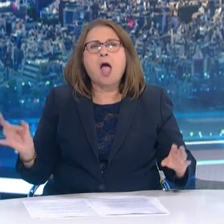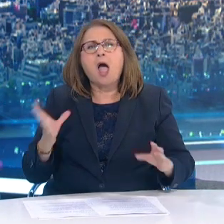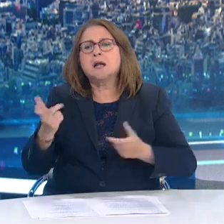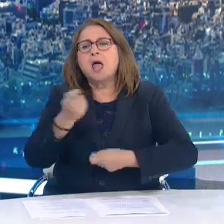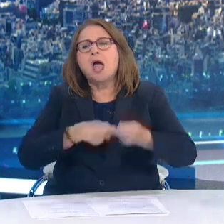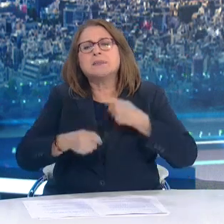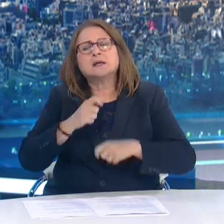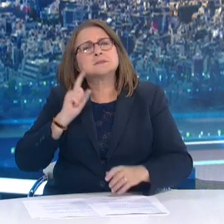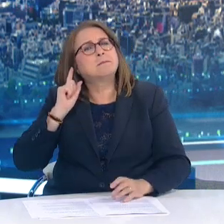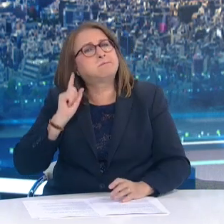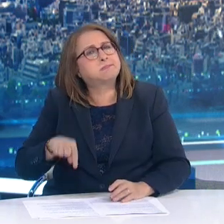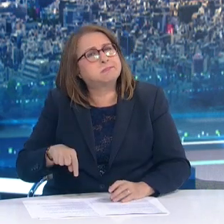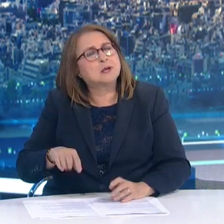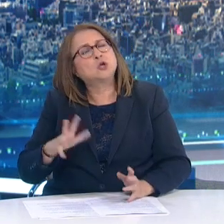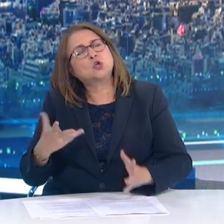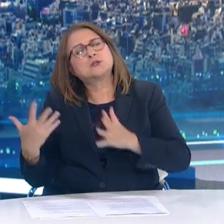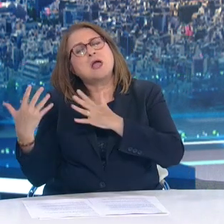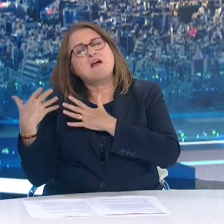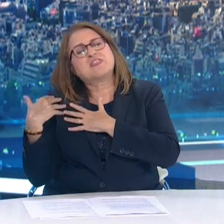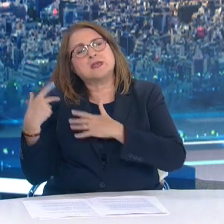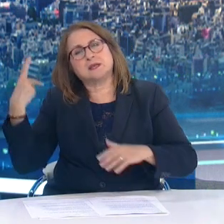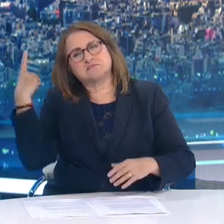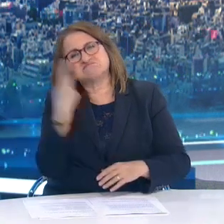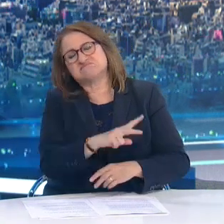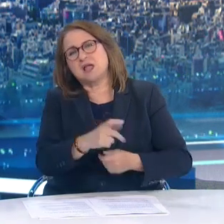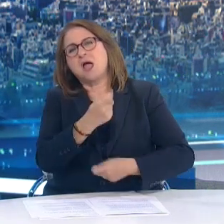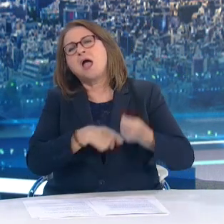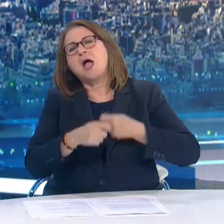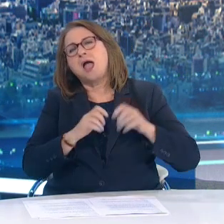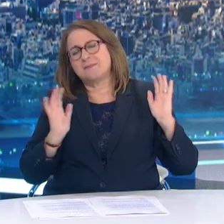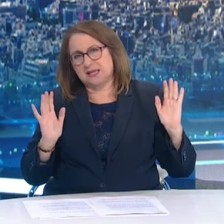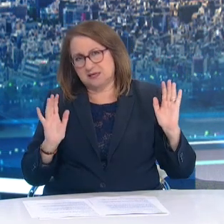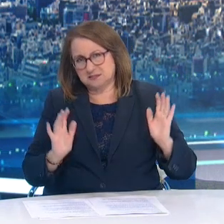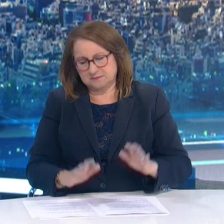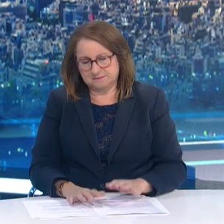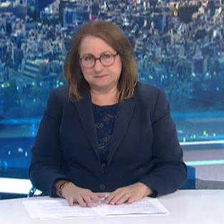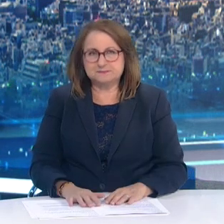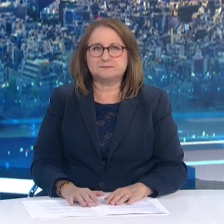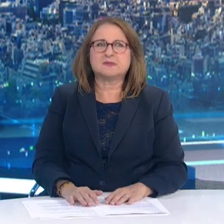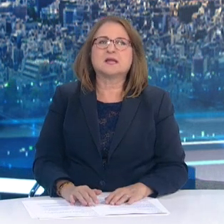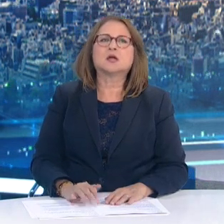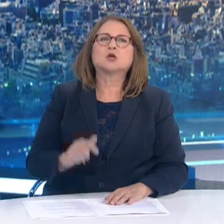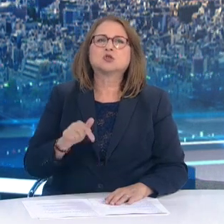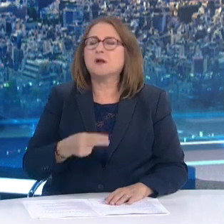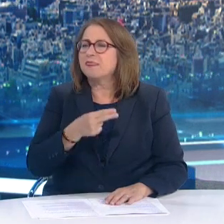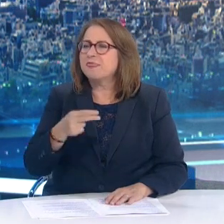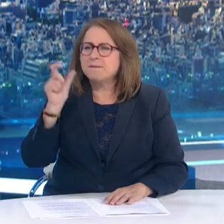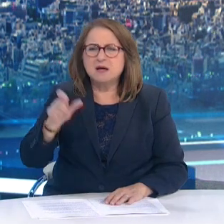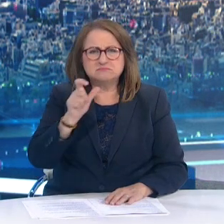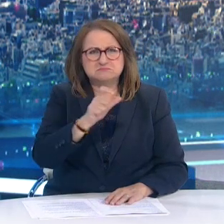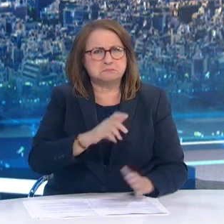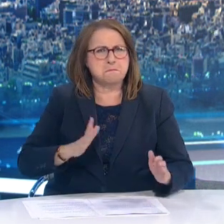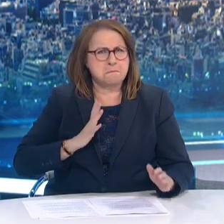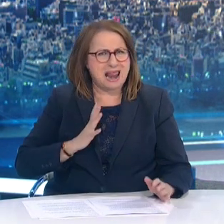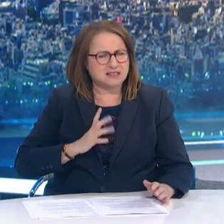Άλλη ερώτηση Ποια θα είναι τα πρόστιμα για τις επιχειρήσεις και τους πελάτες που δεν συμμορφώνουν με τους κανόνες Πρέπει να είμαστε ξεκάθαροι Θα υπάρξει